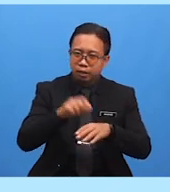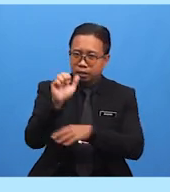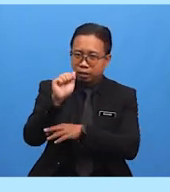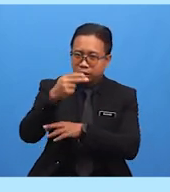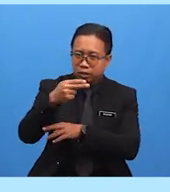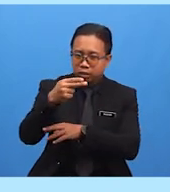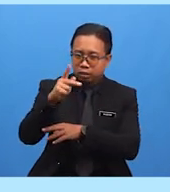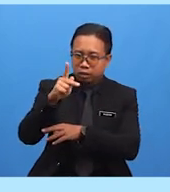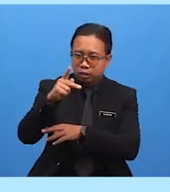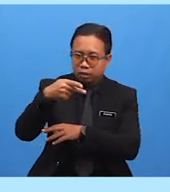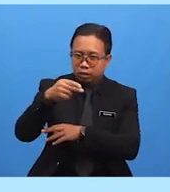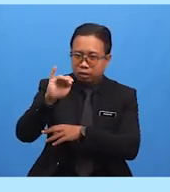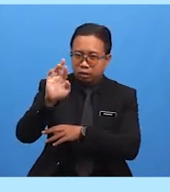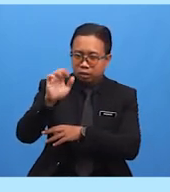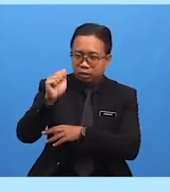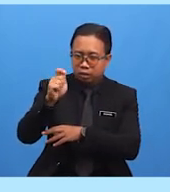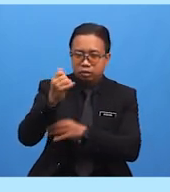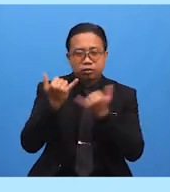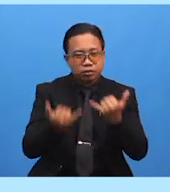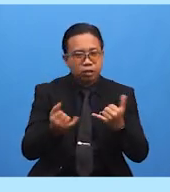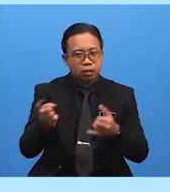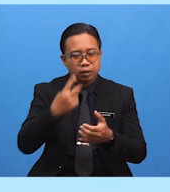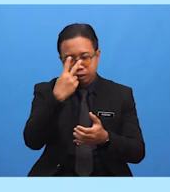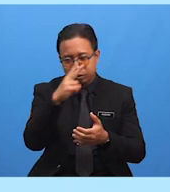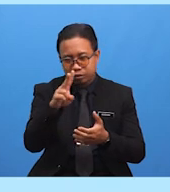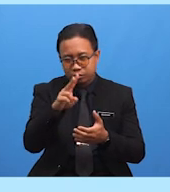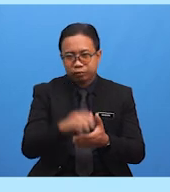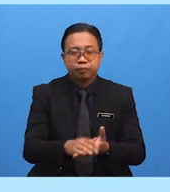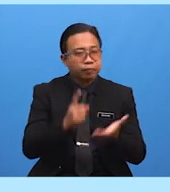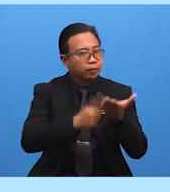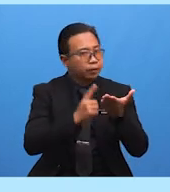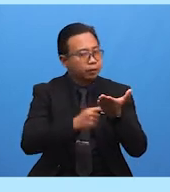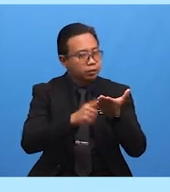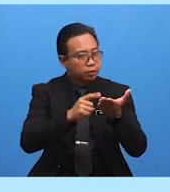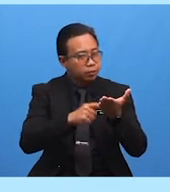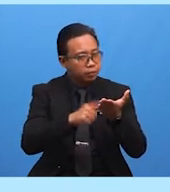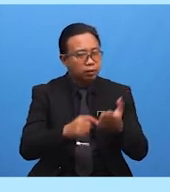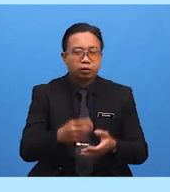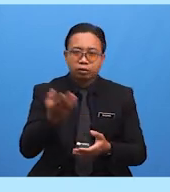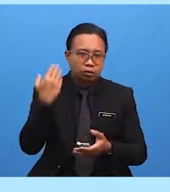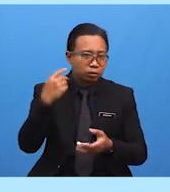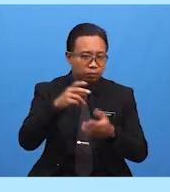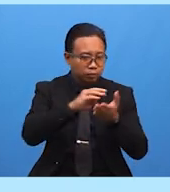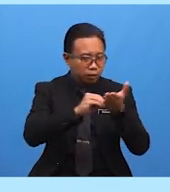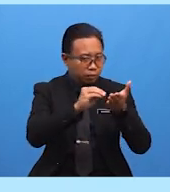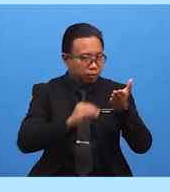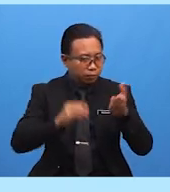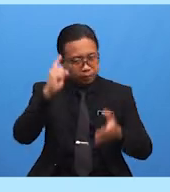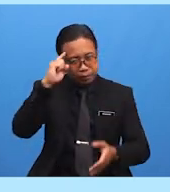Sekarang Mari Kita Semak Jawapan Kamu Dalam Petaminda Tadi